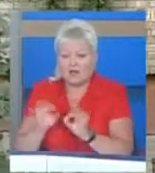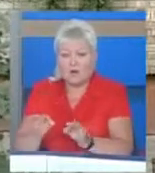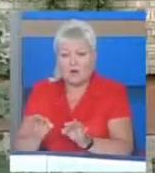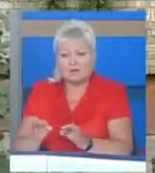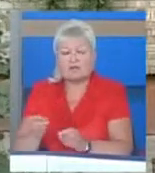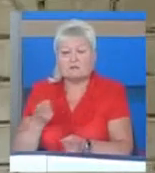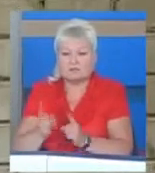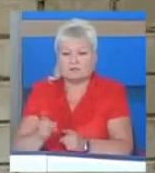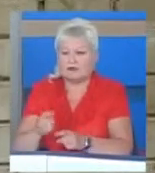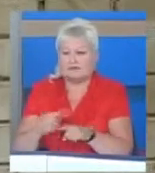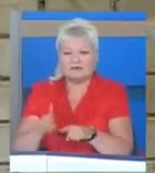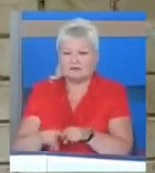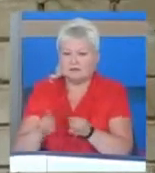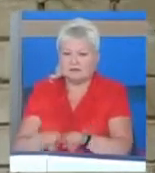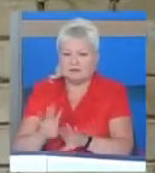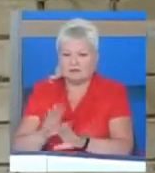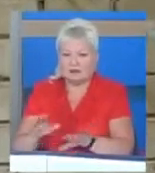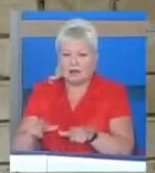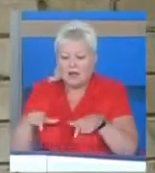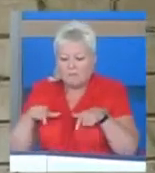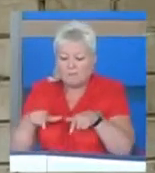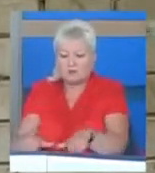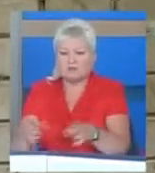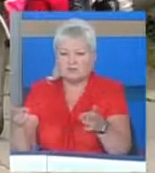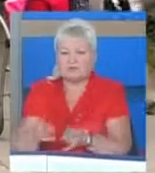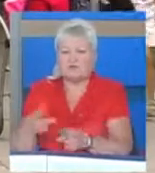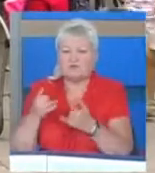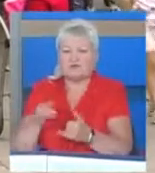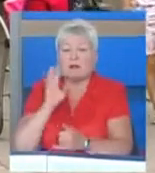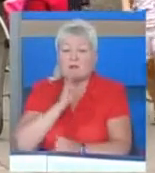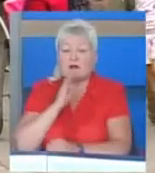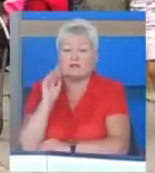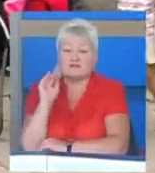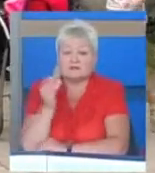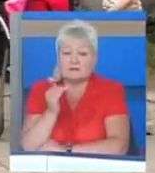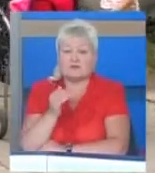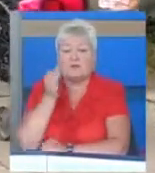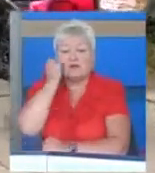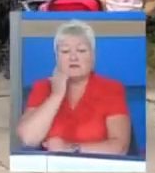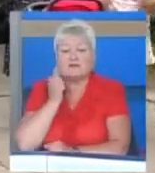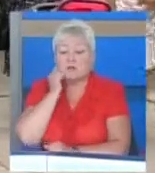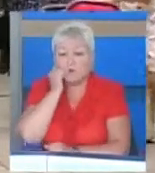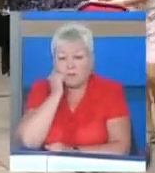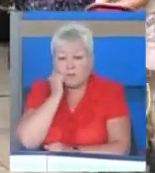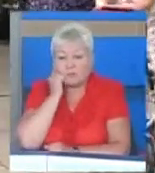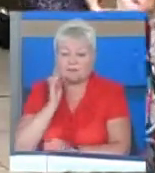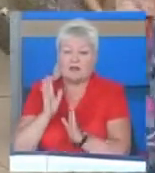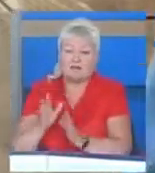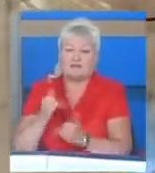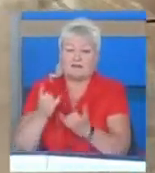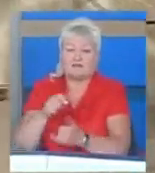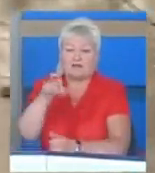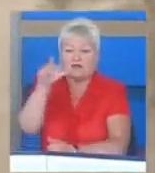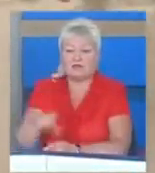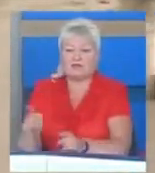зовсім не так. Пандус необхідний і для мами з дитиною, і для старенької бабусі, а не тільки для людини, яка має